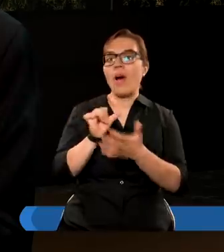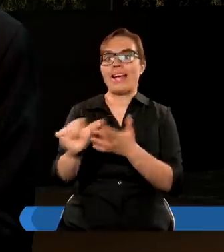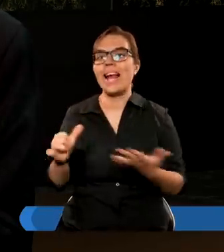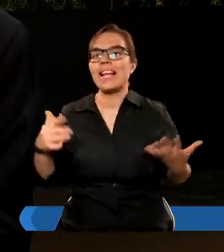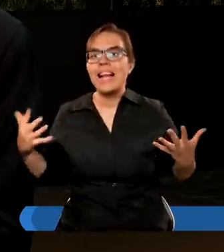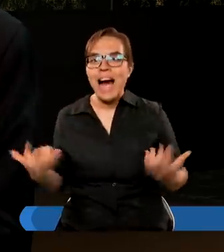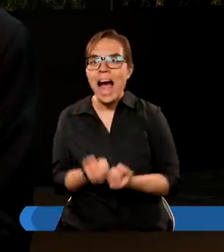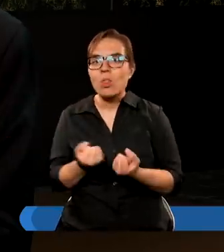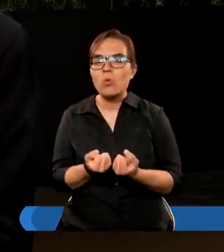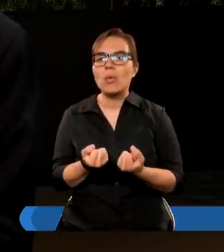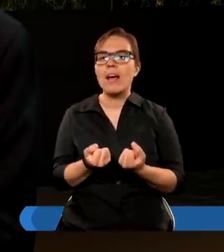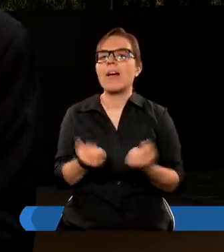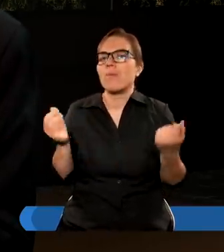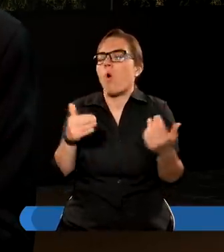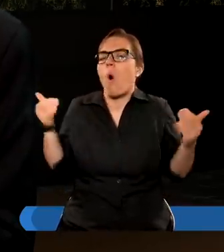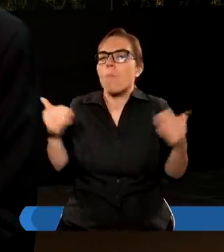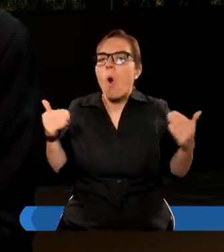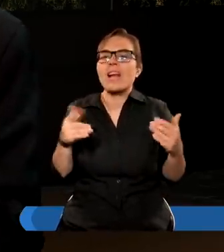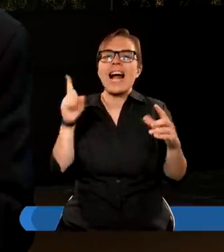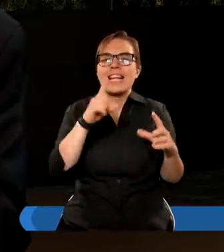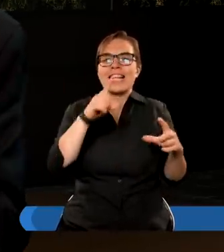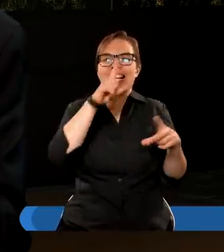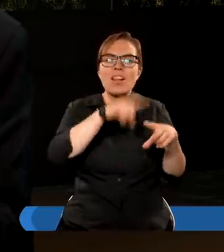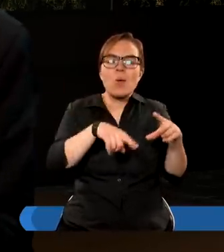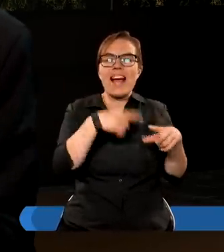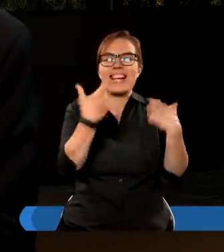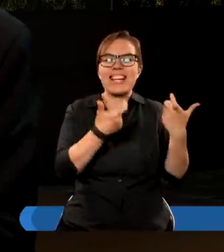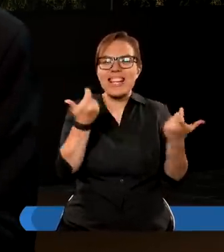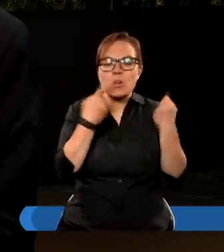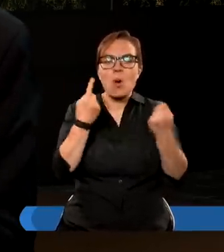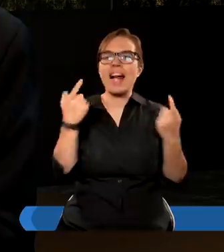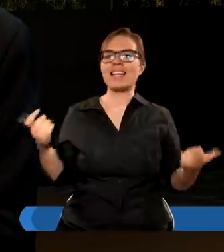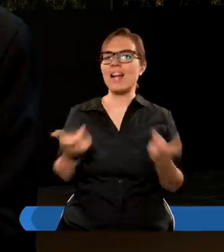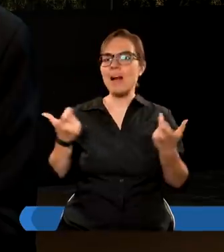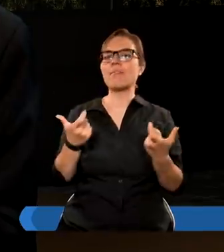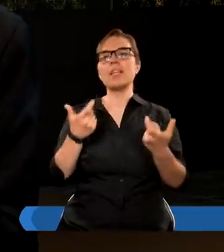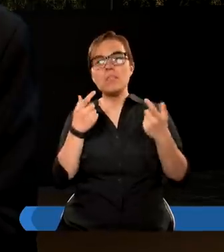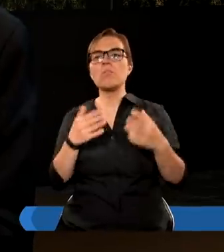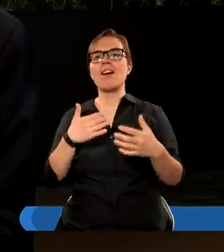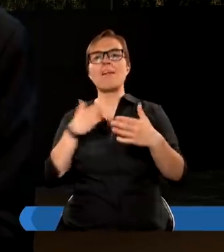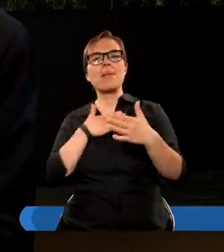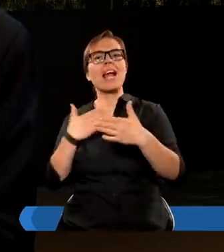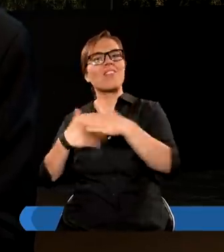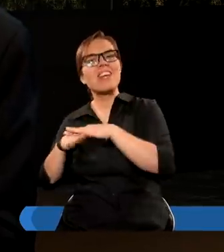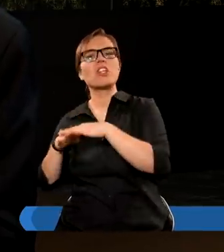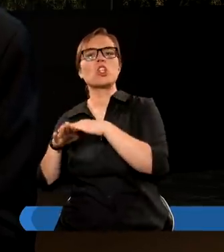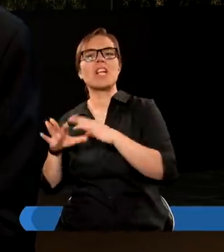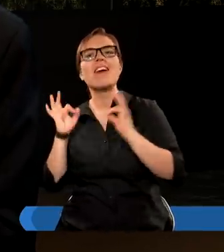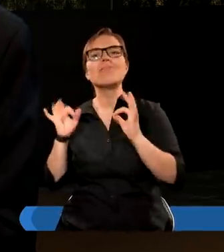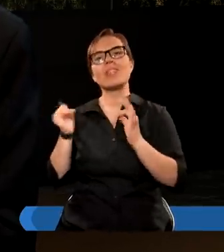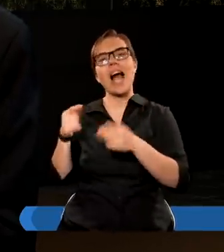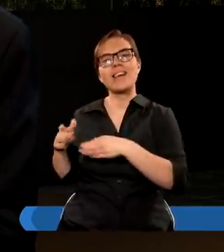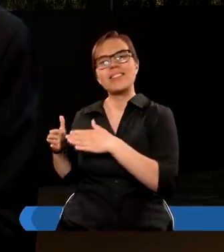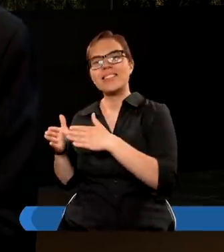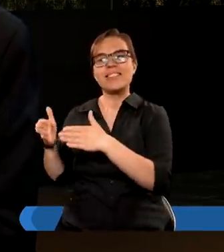że można wyjść z bardzo niebezpiecznej sytuacji. Moglibyśmy powielać całą historię Izraela, w którym mamy wołanie Pana Boga, żeby